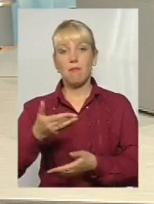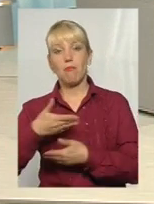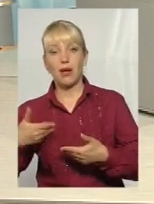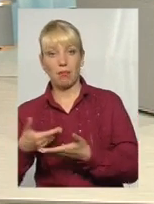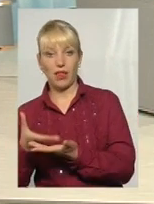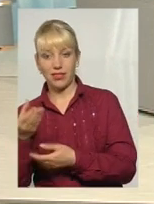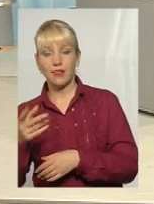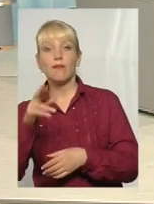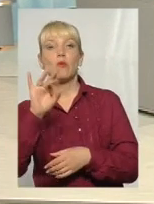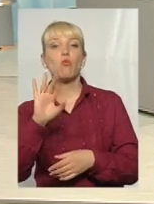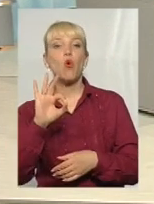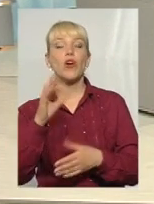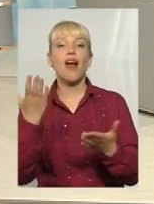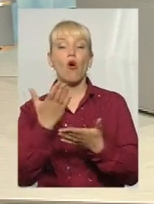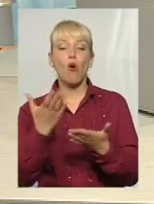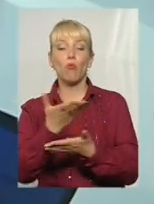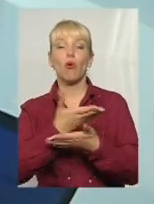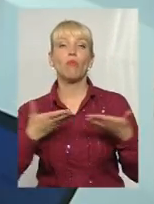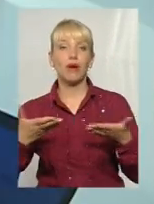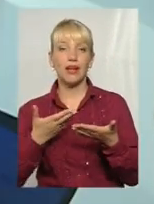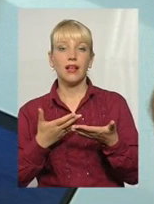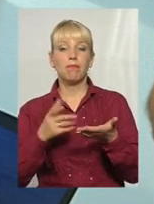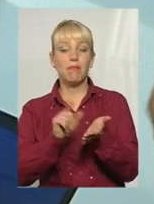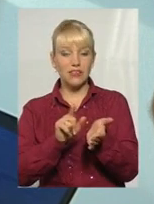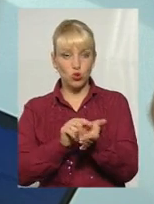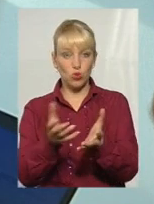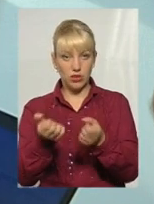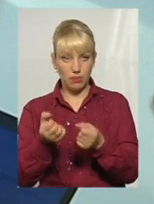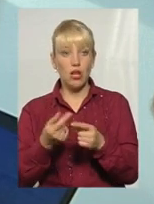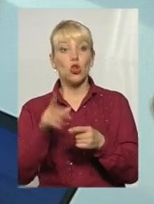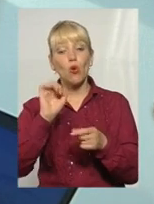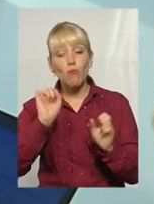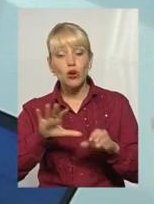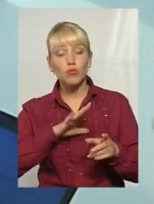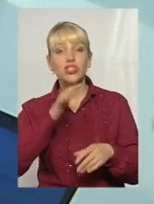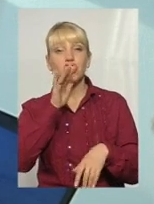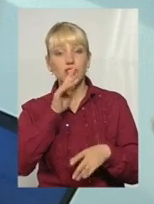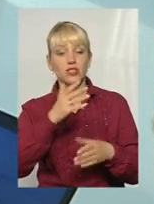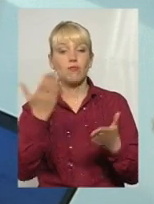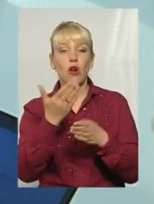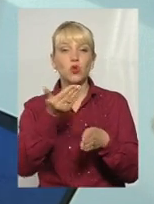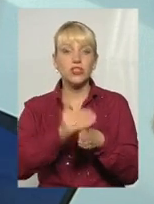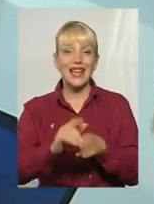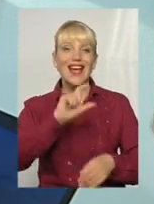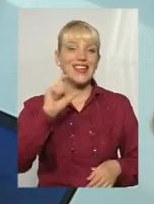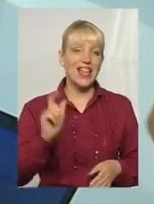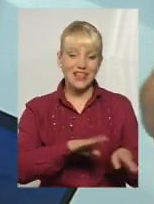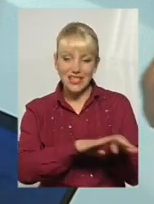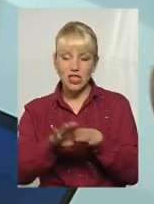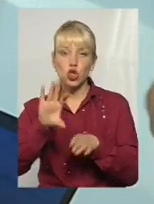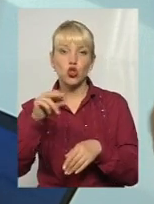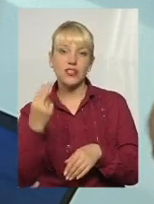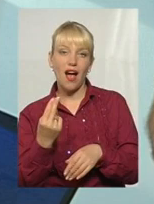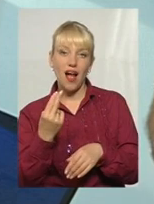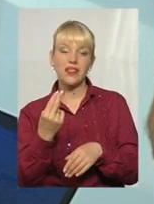рахували, і в нас персоніфікований облік ведеться. Тобто, можливо, ми з часом перейдемо, що якусь частину єдиного соціального внеску,